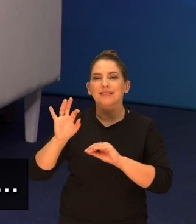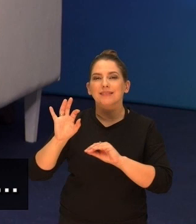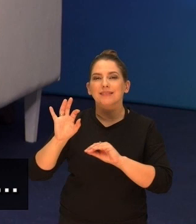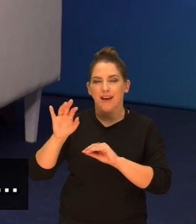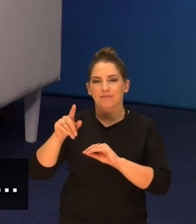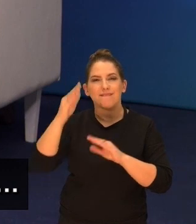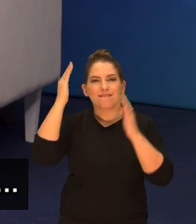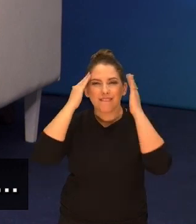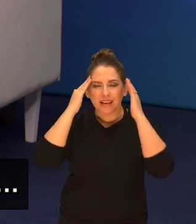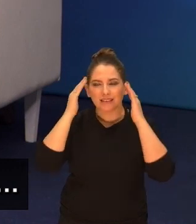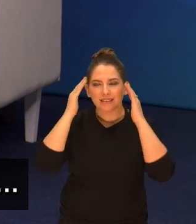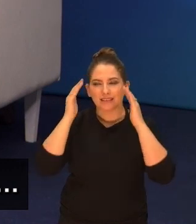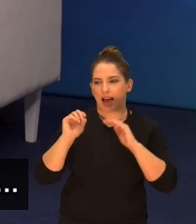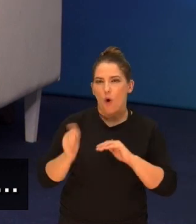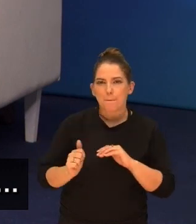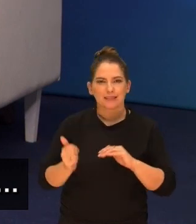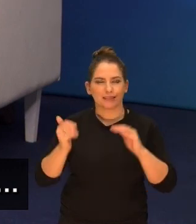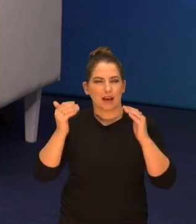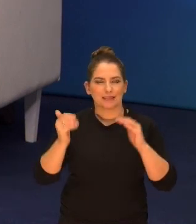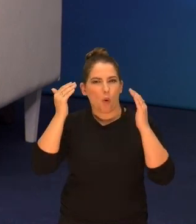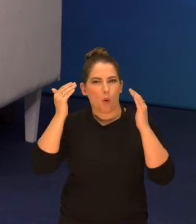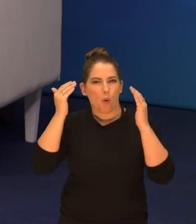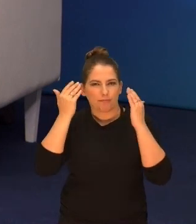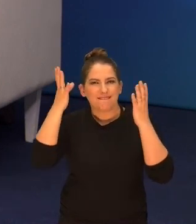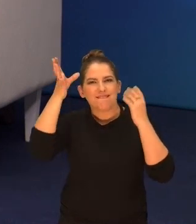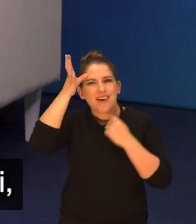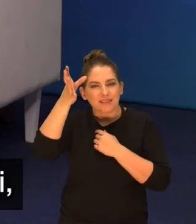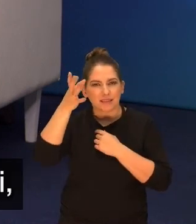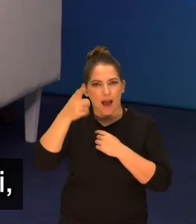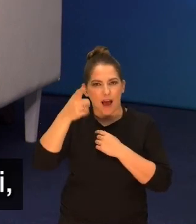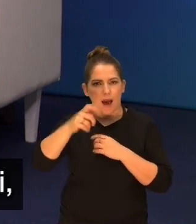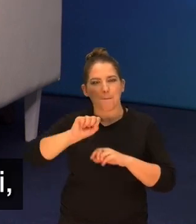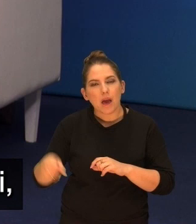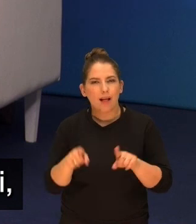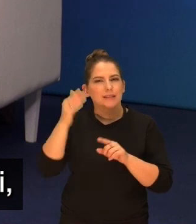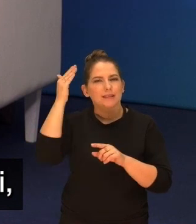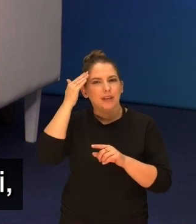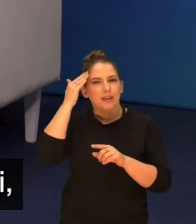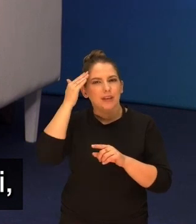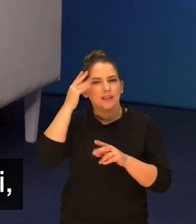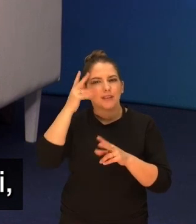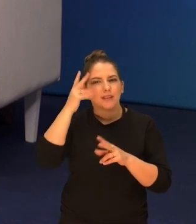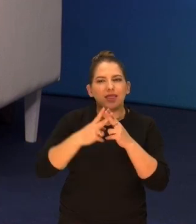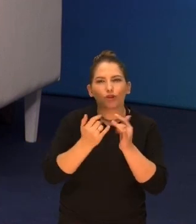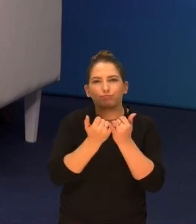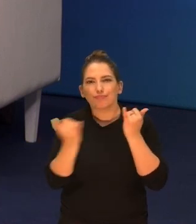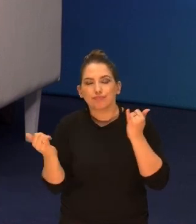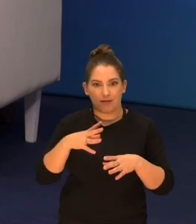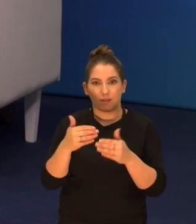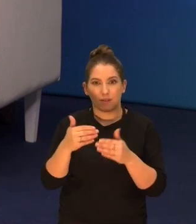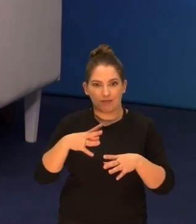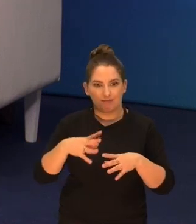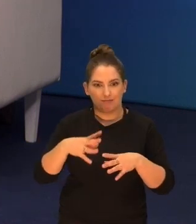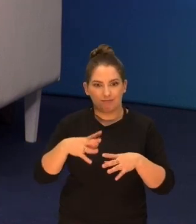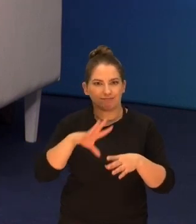ich wiedza, ich umiejętności, znajomość... Biegłość po prostu. biegłość, ale też znajomość różnego rodzaju narzędzi, które można było